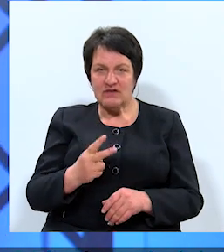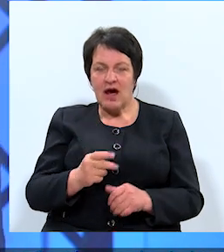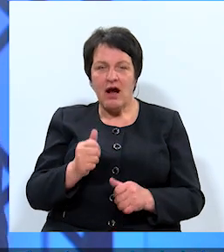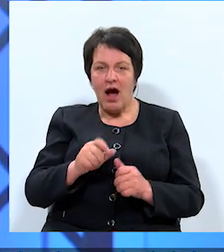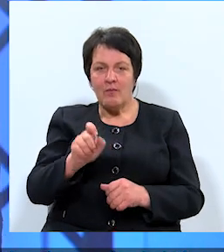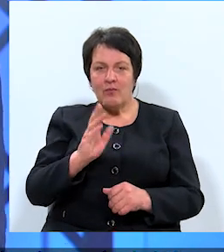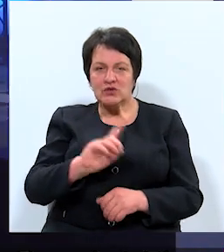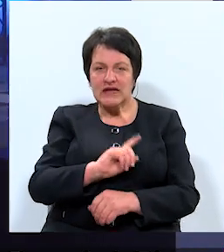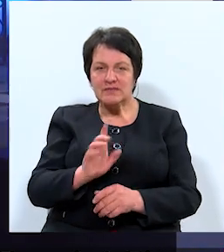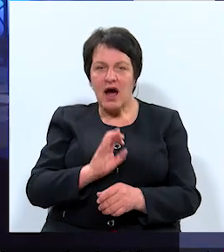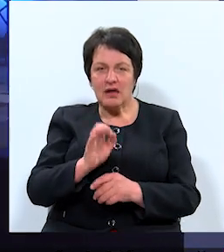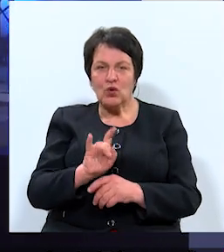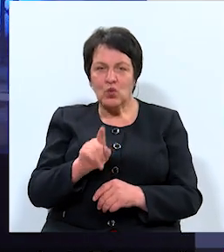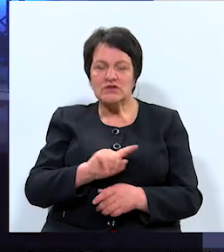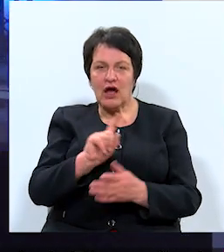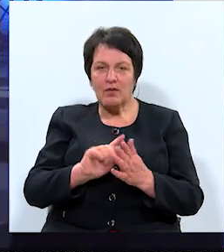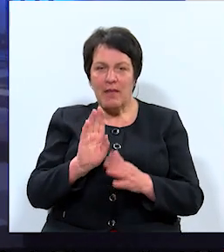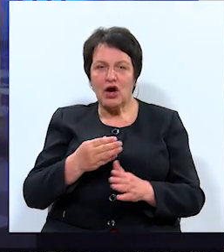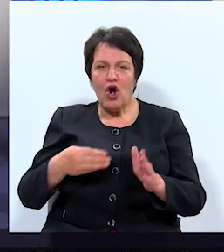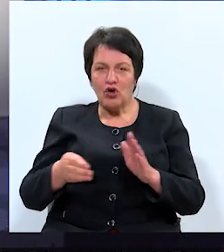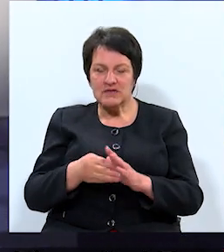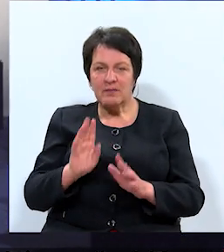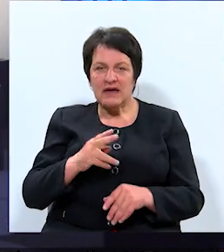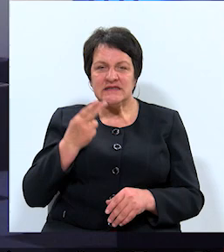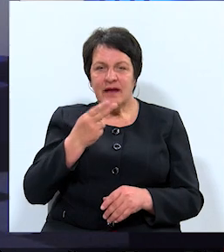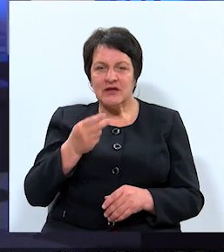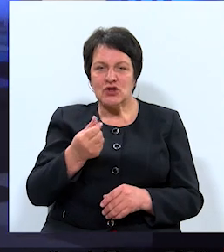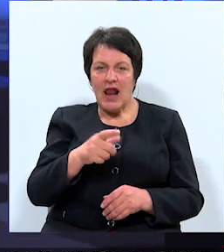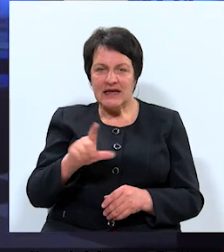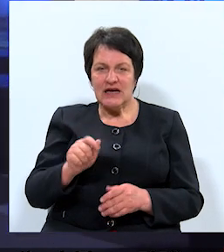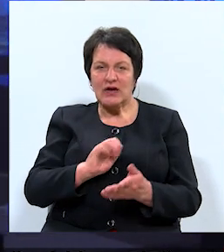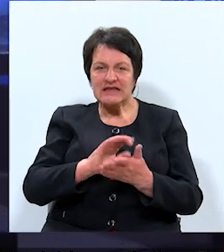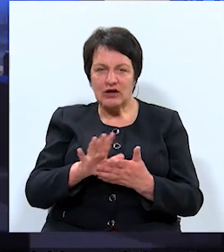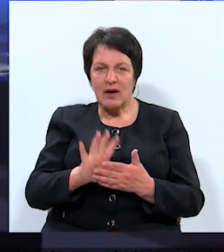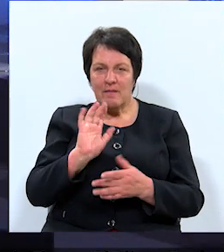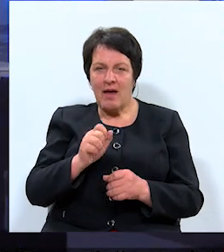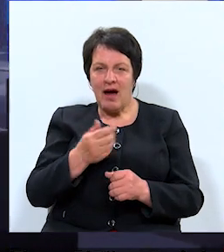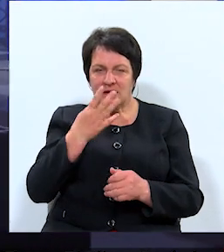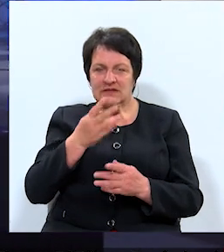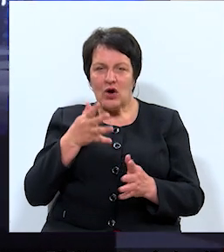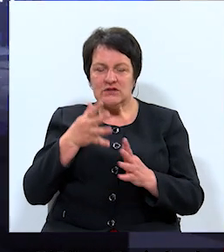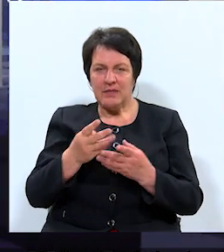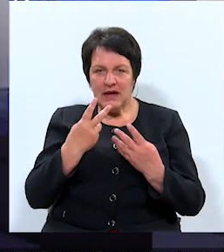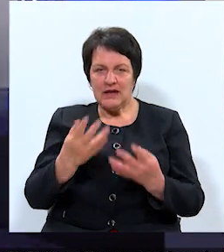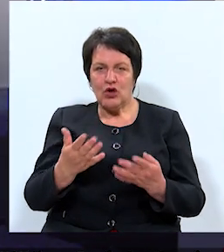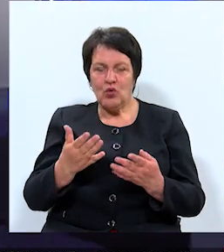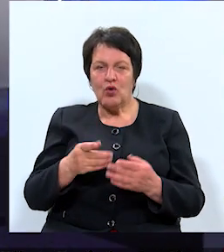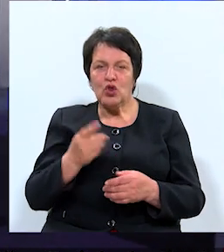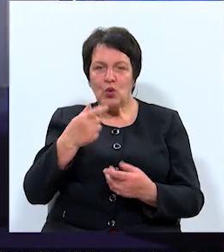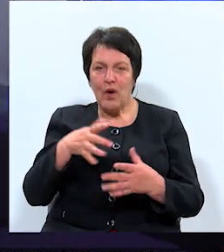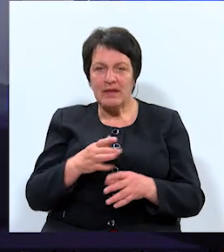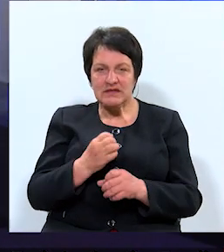būs iespēja atbildēt uz jautājumu par korupciju, par saimniecisku līdzekļu, izlietojumu, par caurspīdīgumu domas darbā. Ko jūs